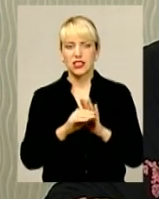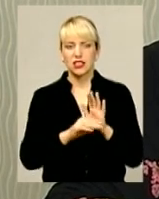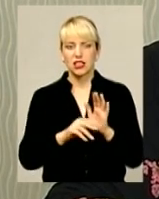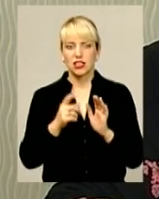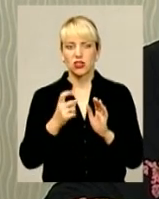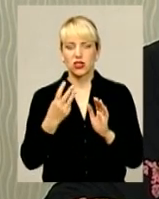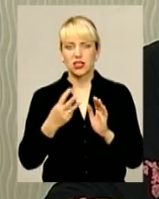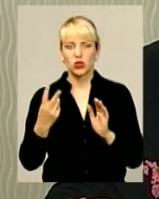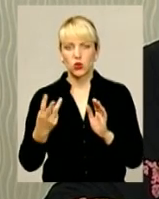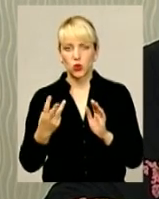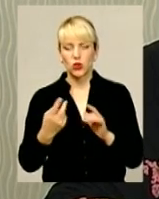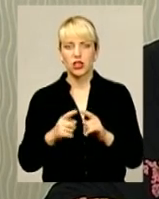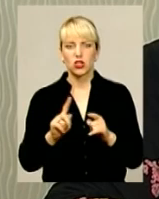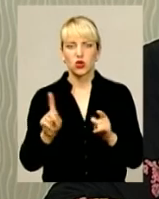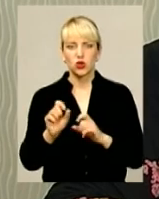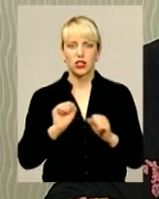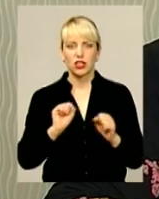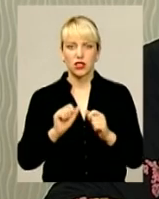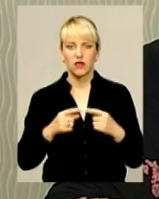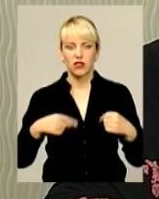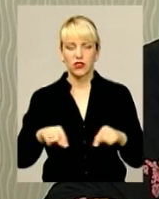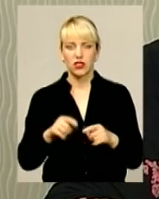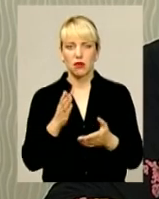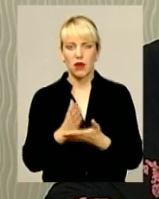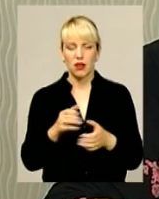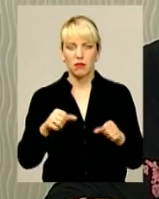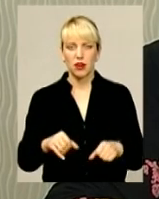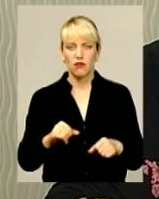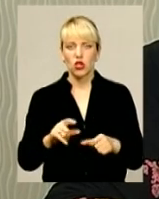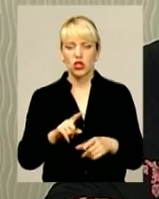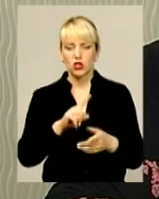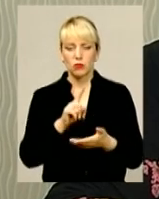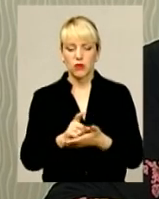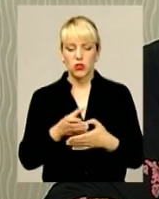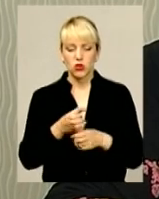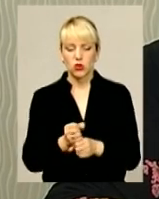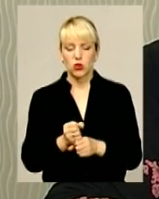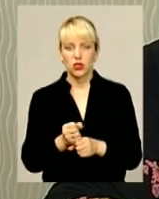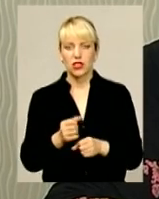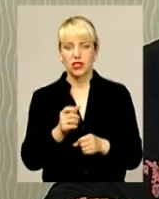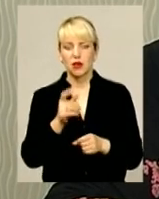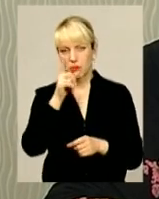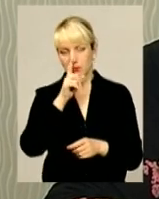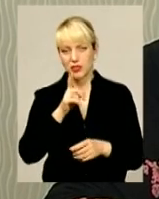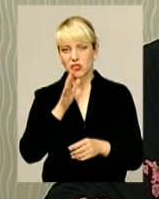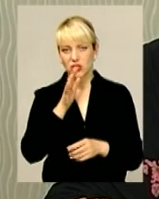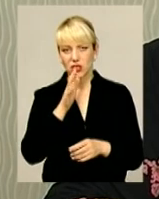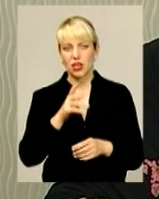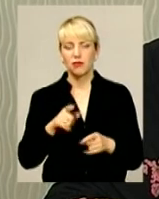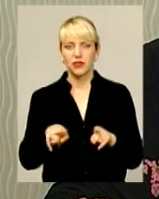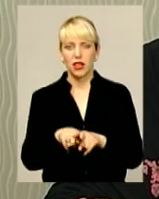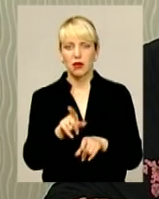кодексу України, що керівник відділу має право і зобов'язаний скоротити місячний термін таким парам. Тому, звичайно, такі пари,